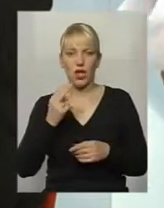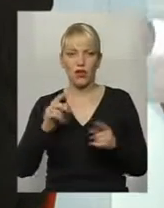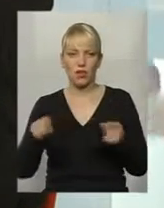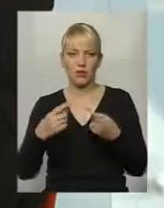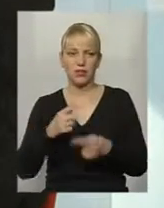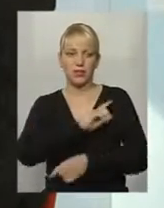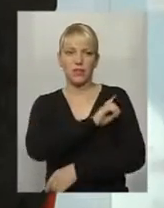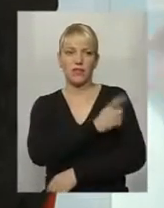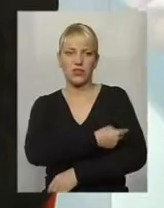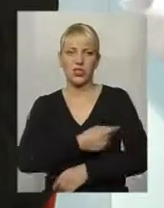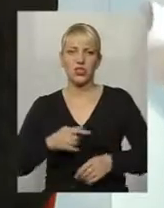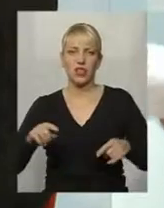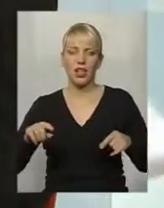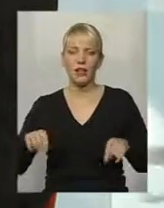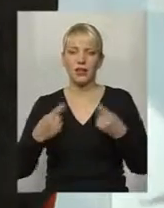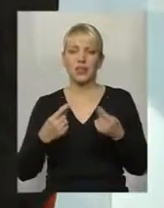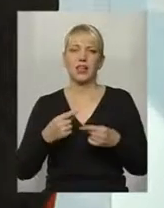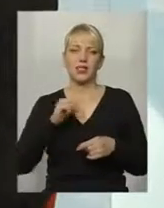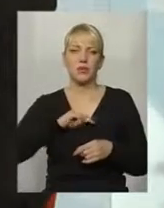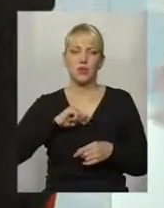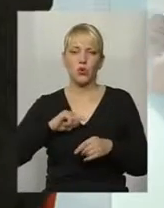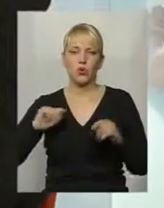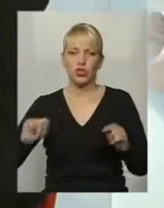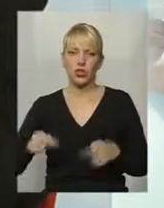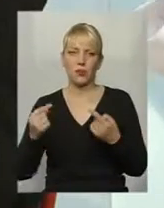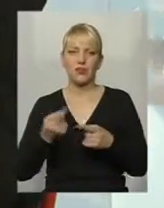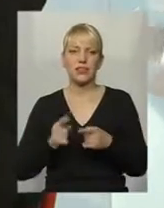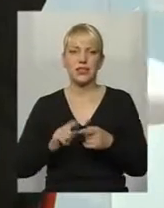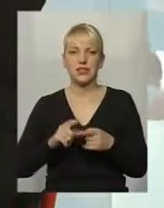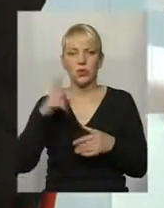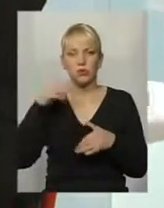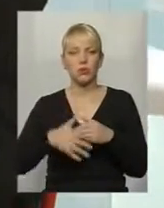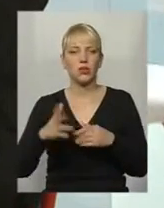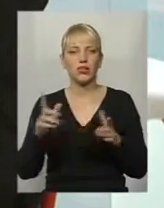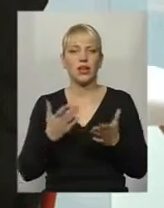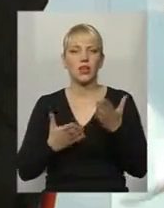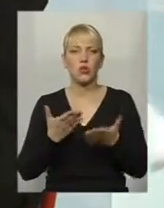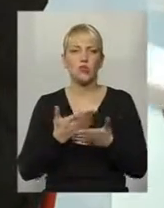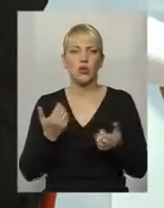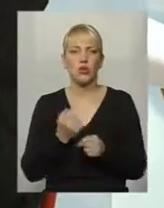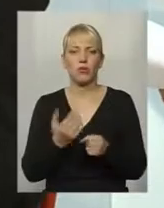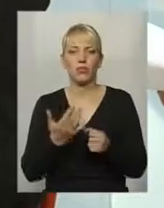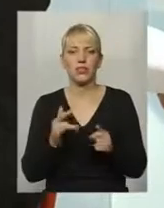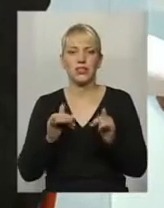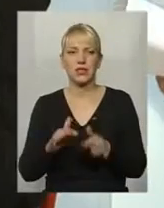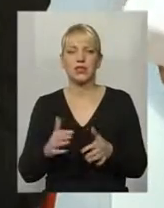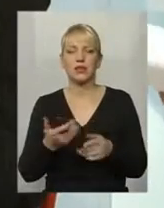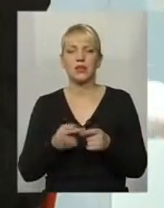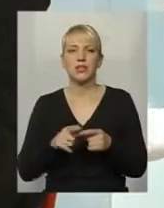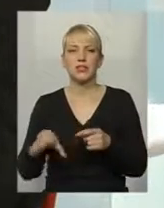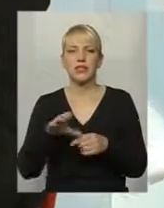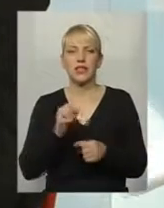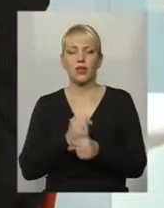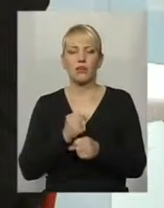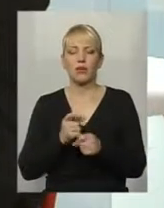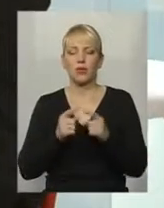фізична реабілітація, психологічна реабілітація. Це розумієте, якщо ми робимо якісь заходи, от зараз, ну, ми це робимо протягом